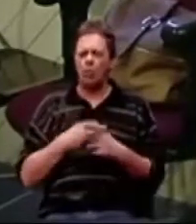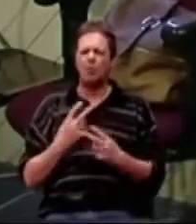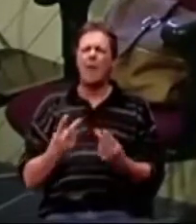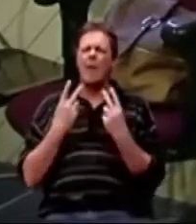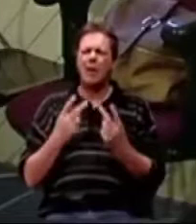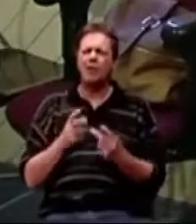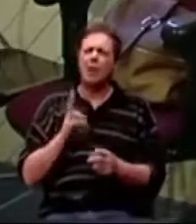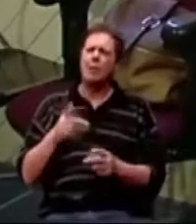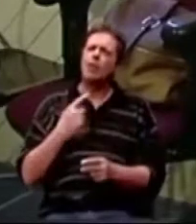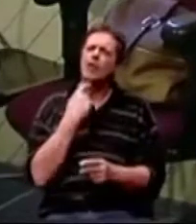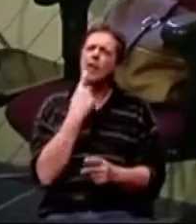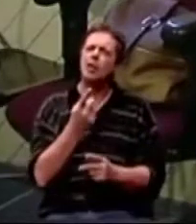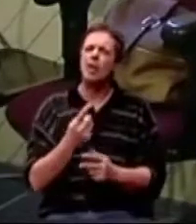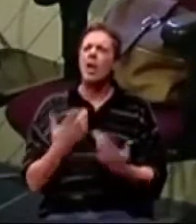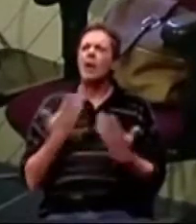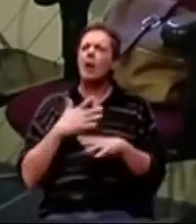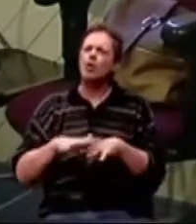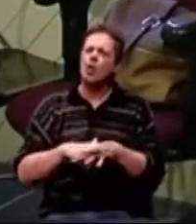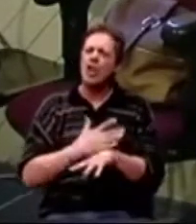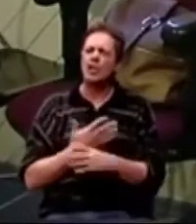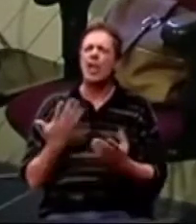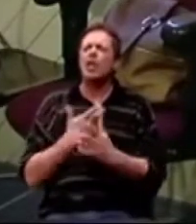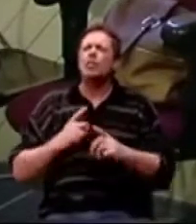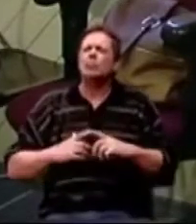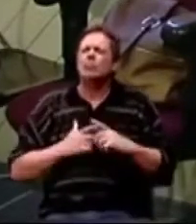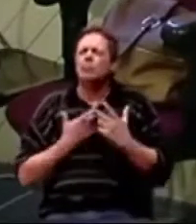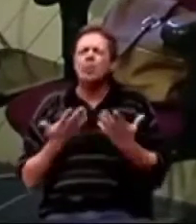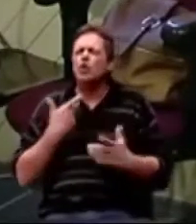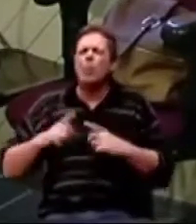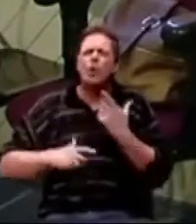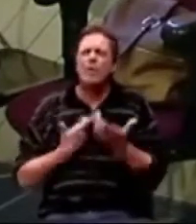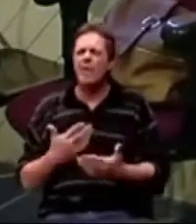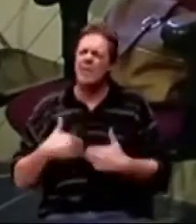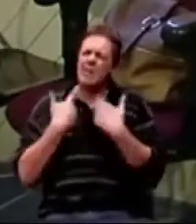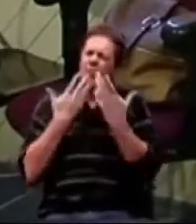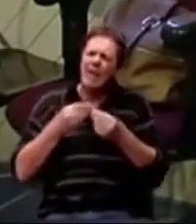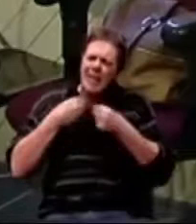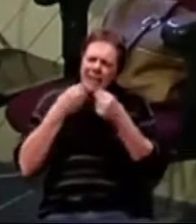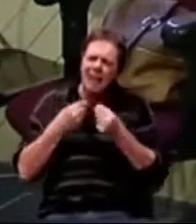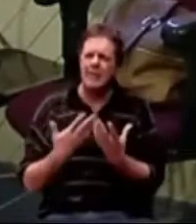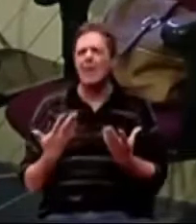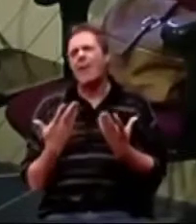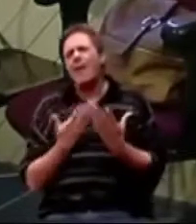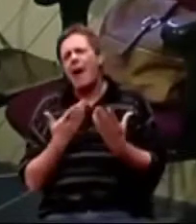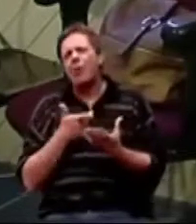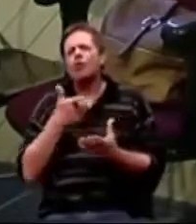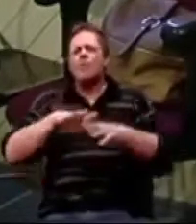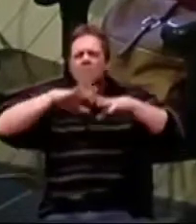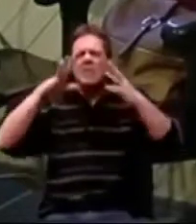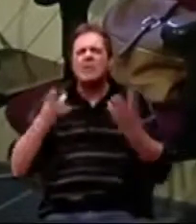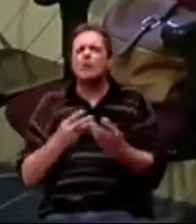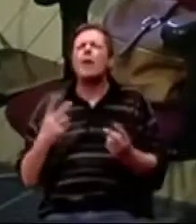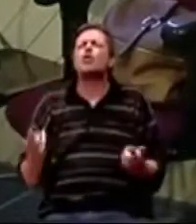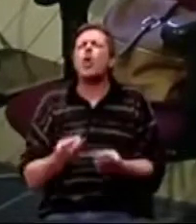da nekom možete reći kako se osjećate, šta proživljavate, da mu date savjet kako će to što